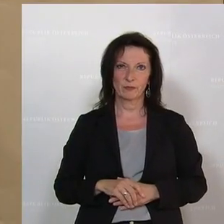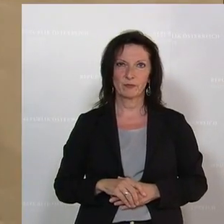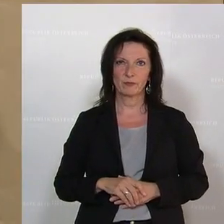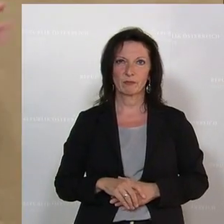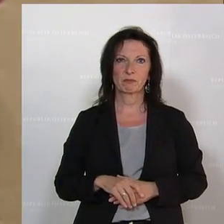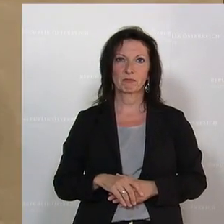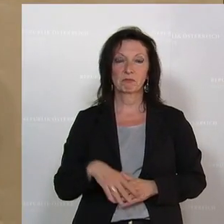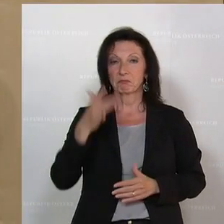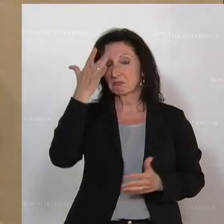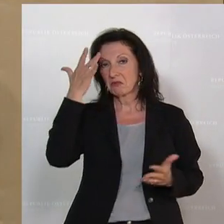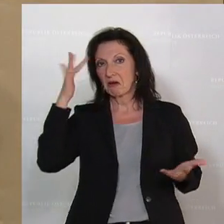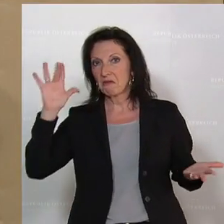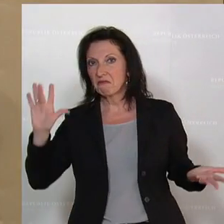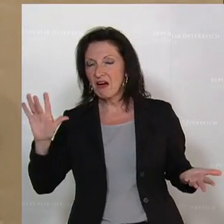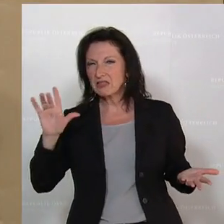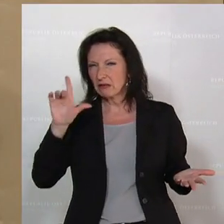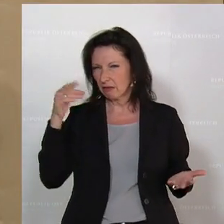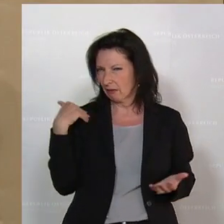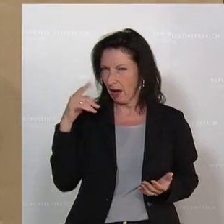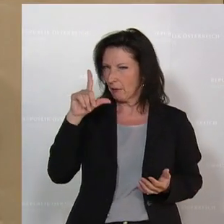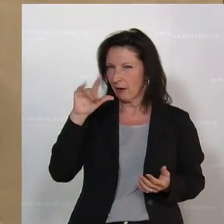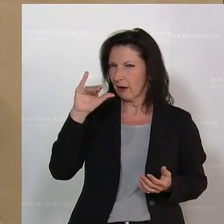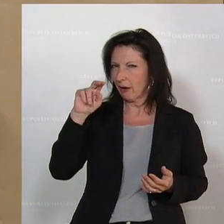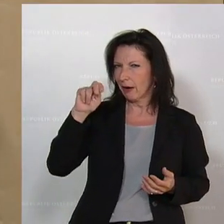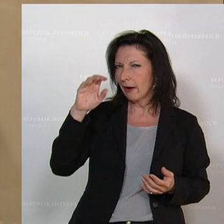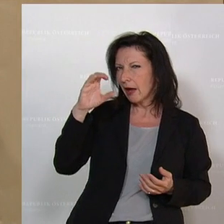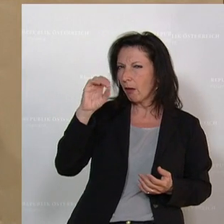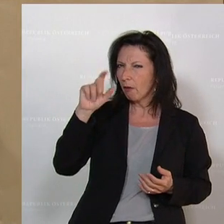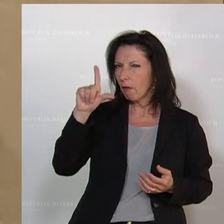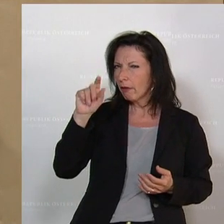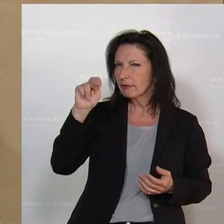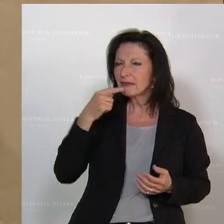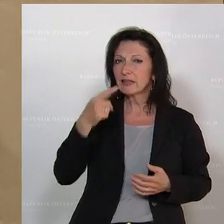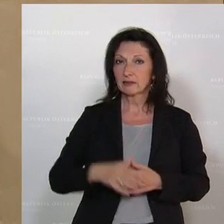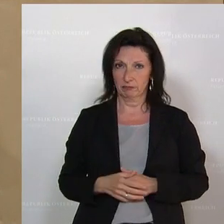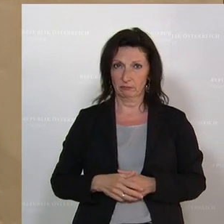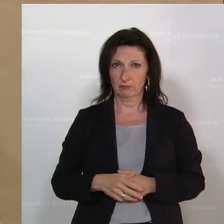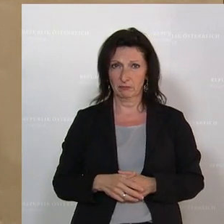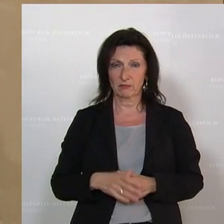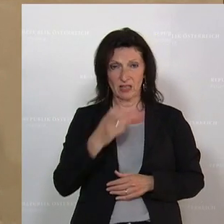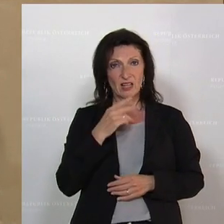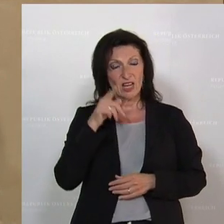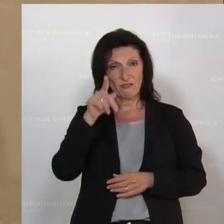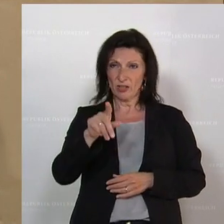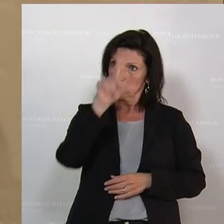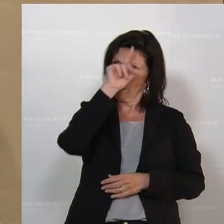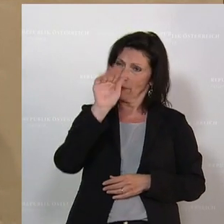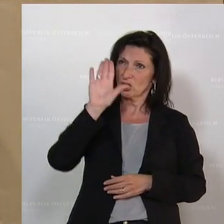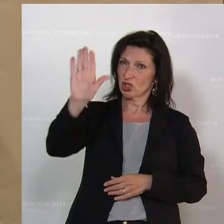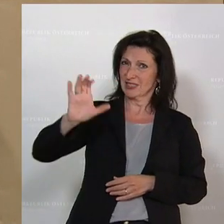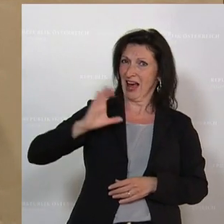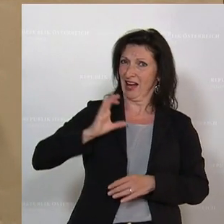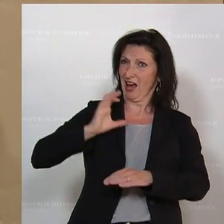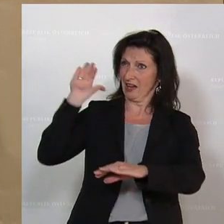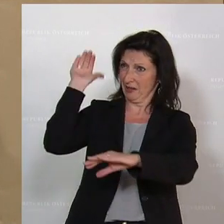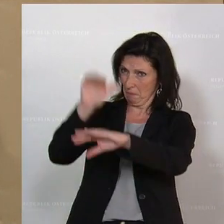Ich weiß nicht, ob es Abraham Lincoln gesagt hat, aber es gibt ein Zitat, willst du den Charakter eines Menschen erkennen, so gib ihm